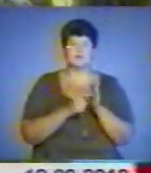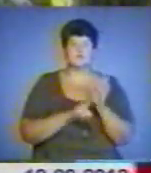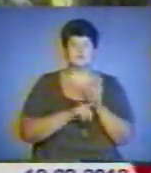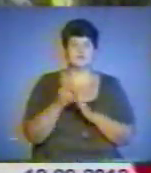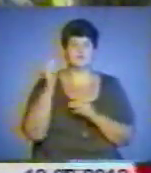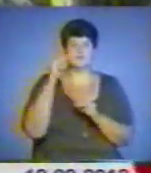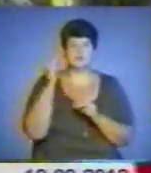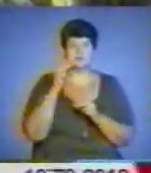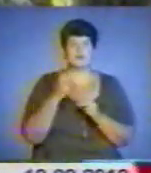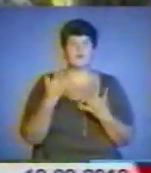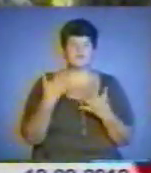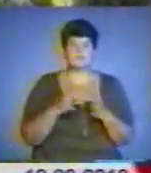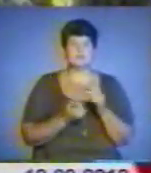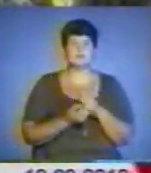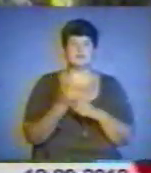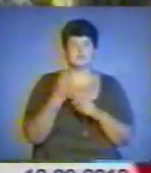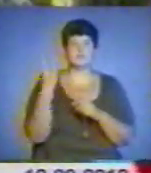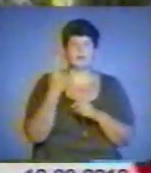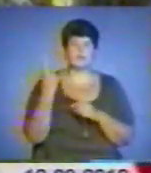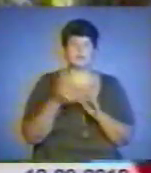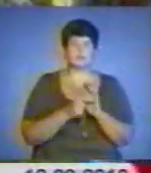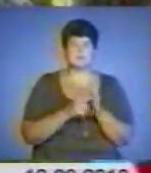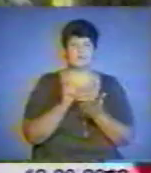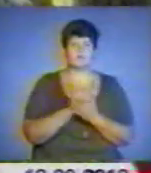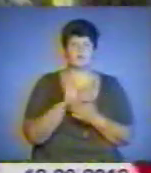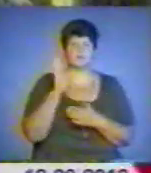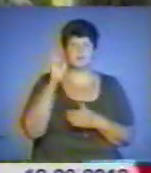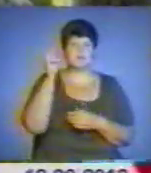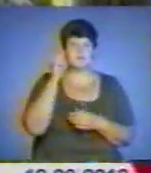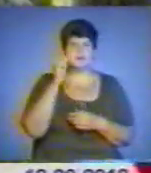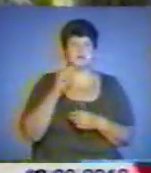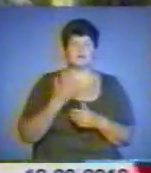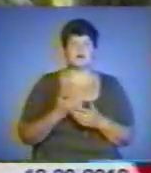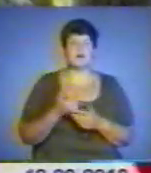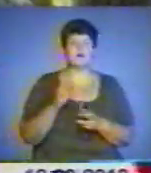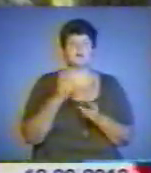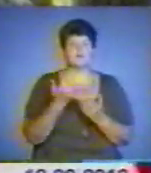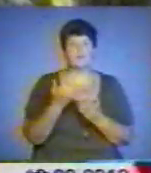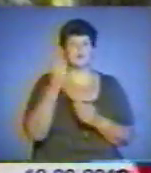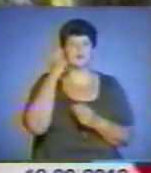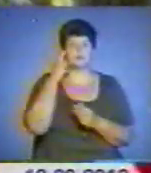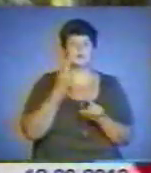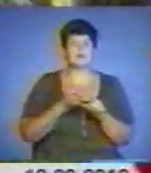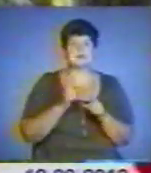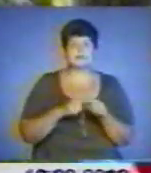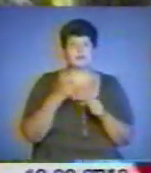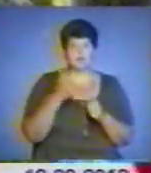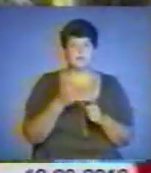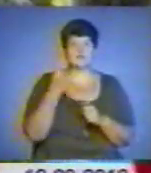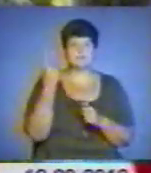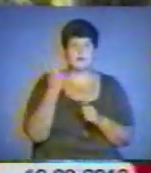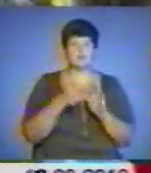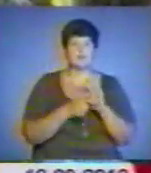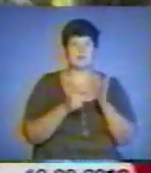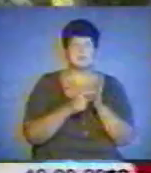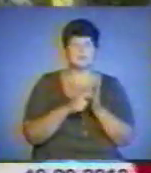Тепер в наш коліць з'явилося, що вже з першого має бути. Добре. Як на твою думку, це добре, що з першого класу англійська мова? Дітки